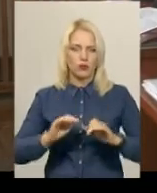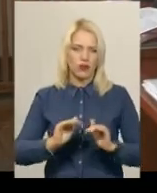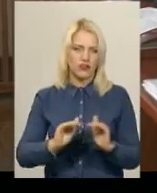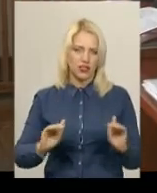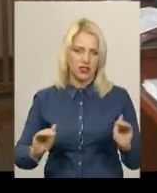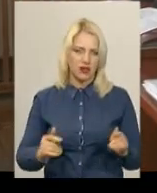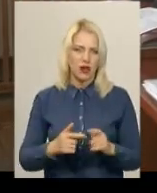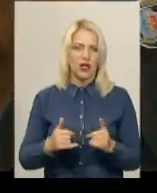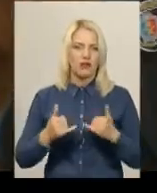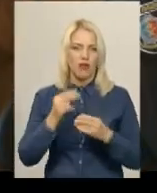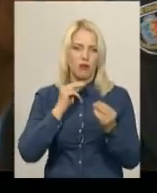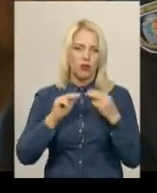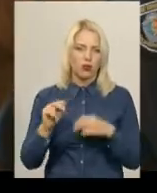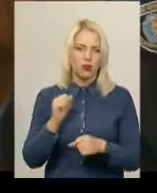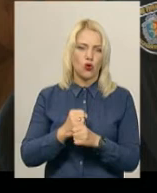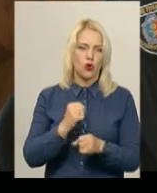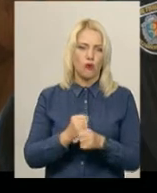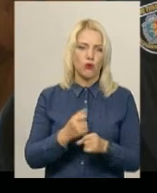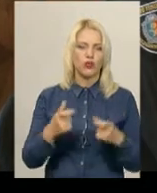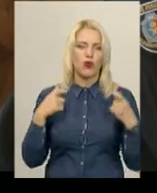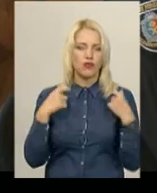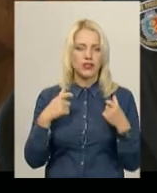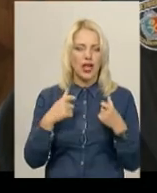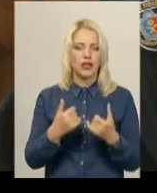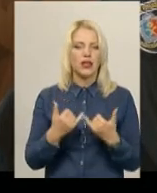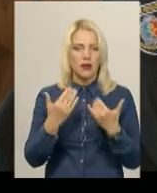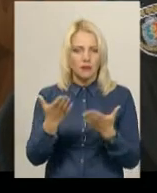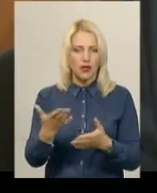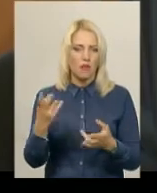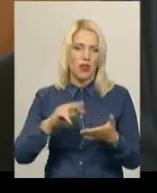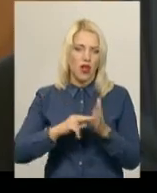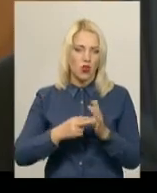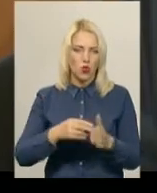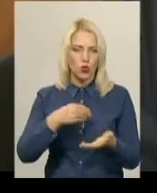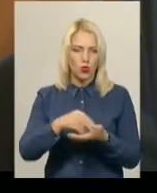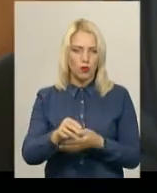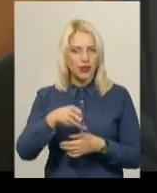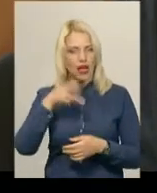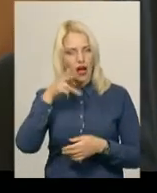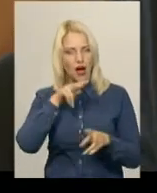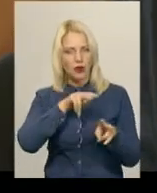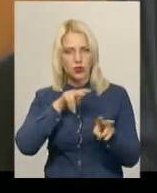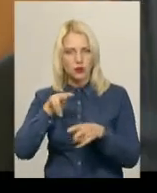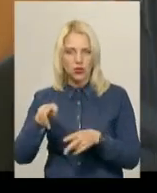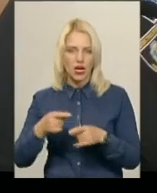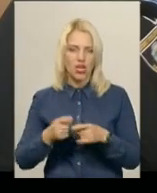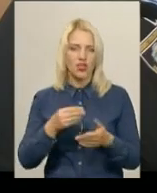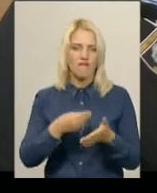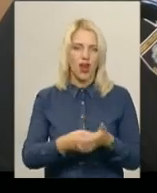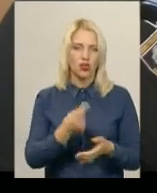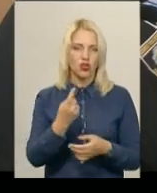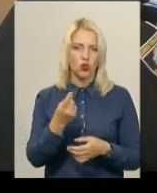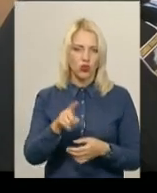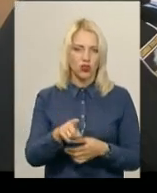дільничного офіцера в Олошинській і об'єднаній територіальній громаді планують закупити камери спостереження. Вартість однієї 20 тисяч гривень, каже голова